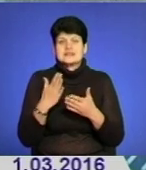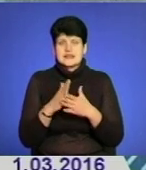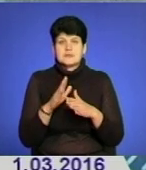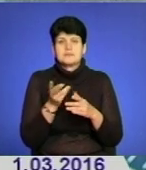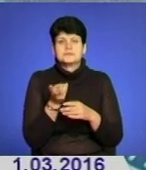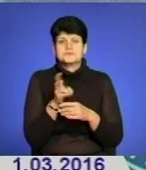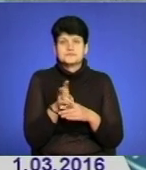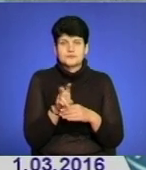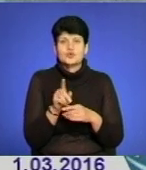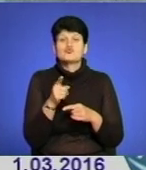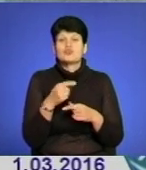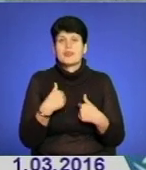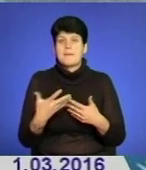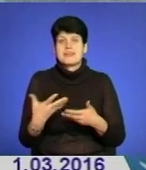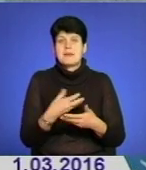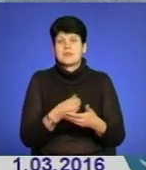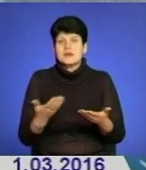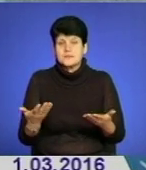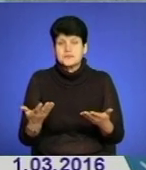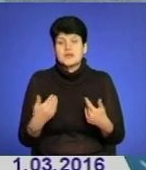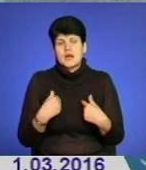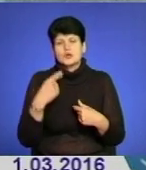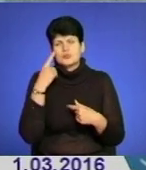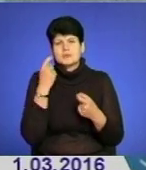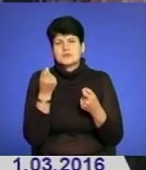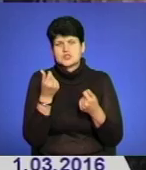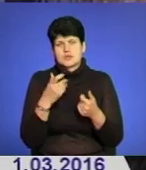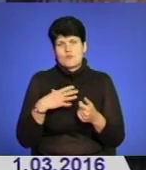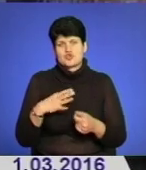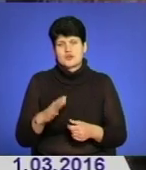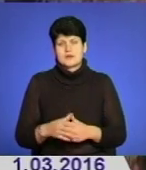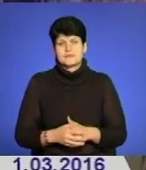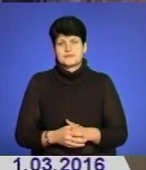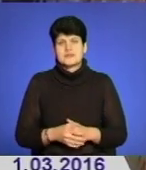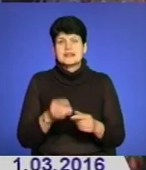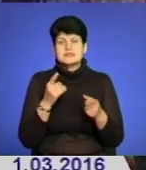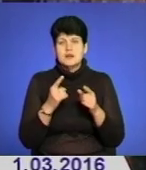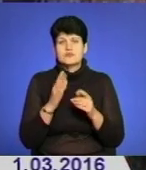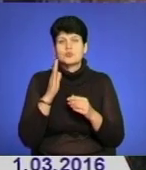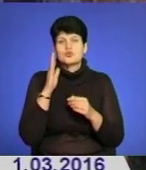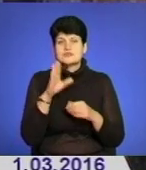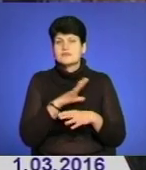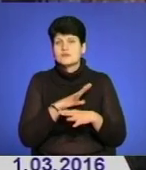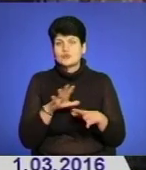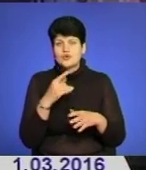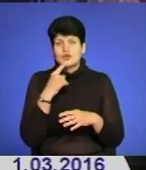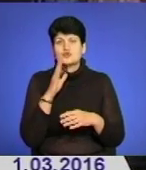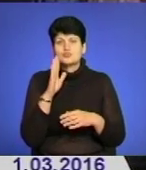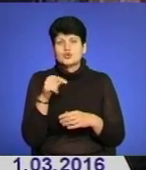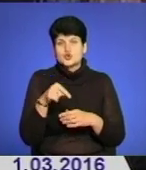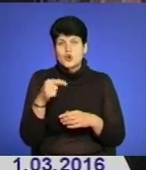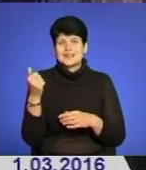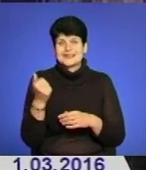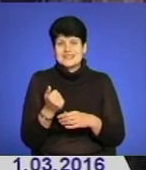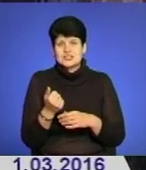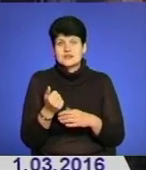вона не виплачується. Я думаю, що треба трішки почекати. Насправді прогнозів не було, казали, що буде цього тижня, але